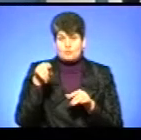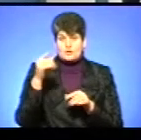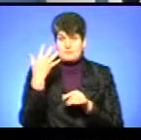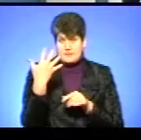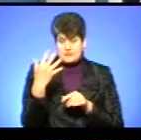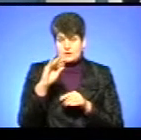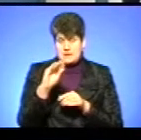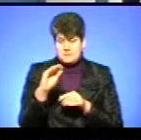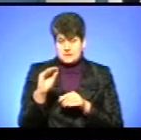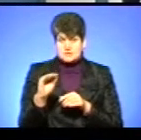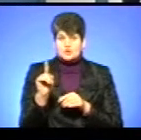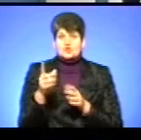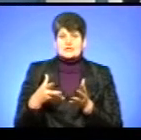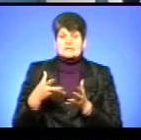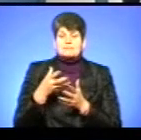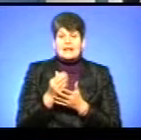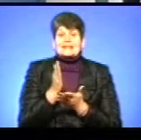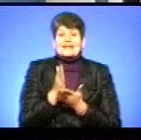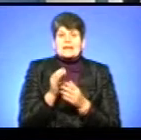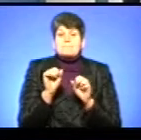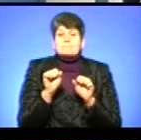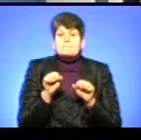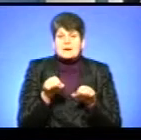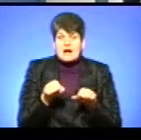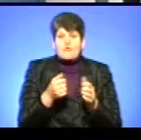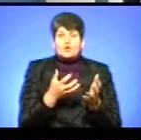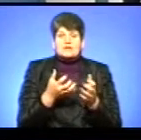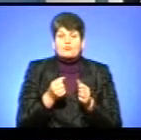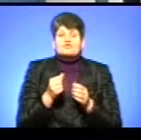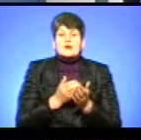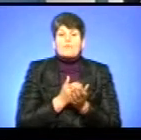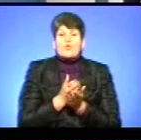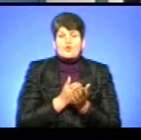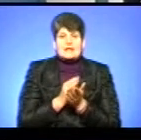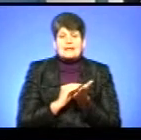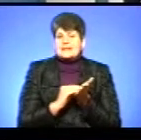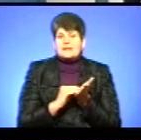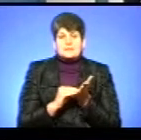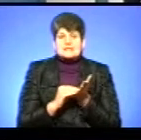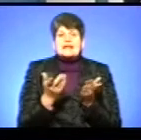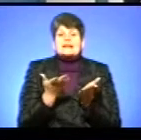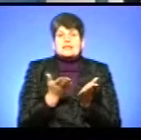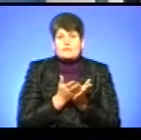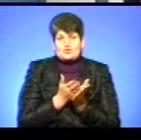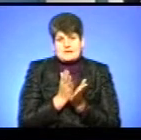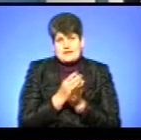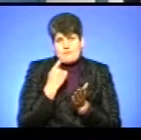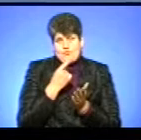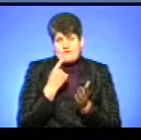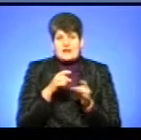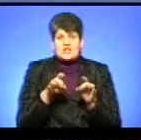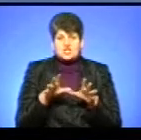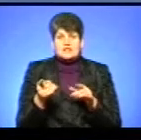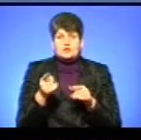що в даному випадку сплата є правом такого отримувача послуг. Протому не конкретизовано, за які послуги йде мова. Тобто, рішення